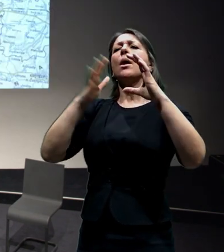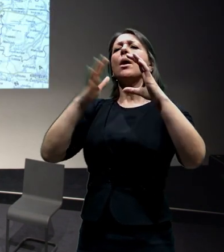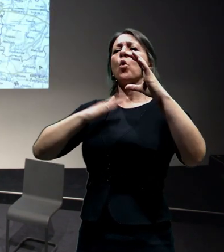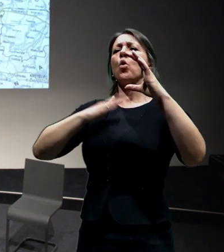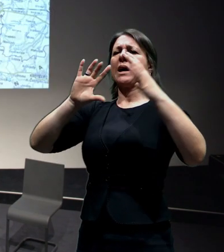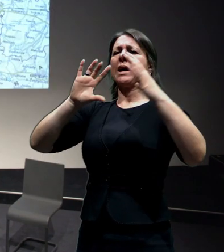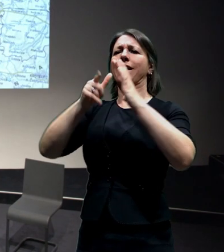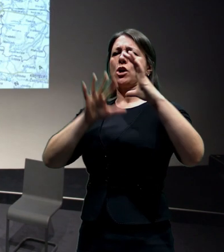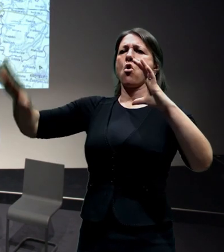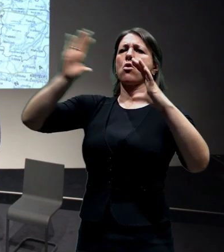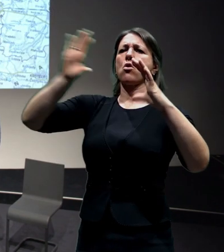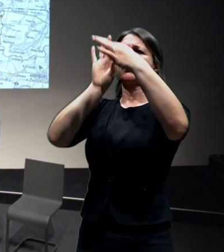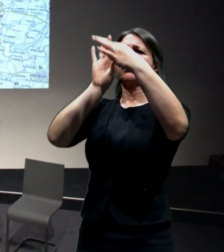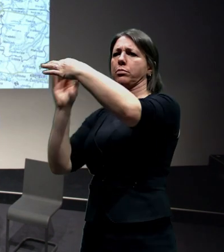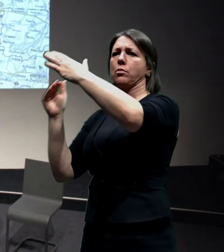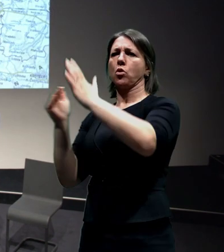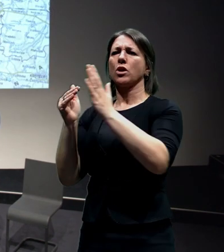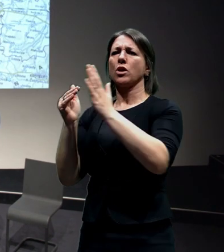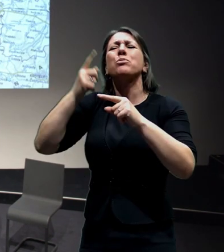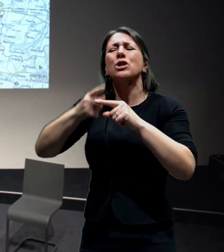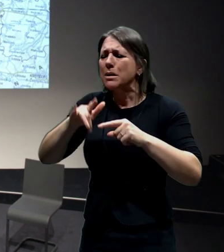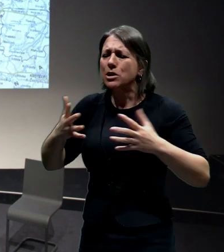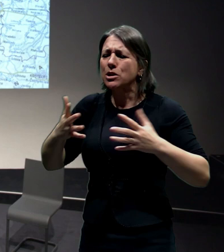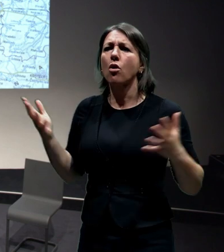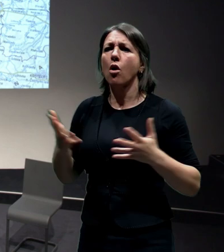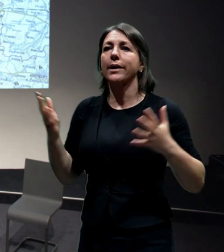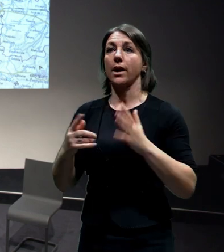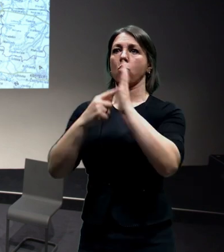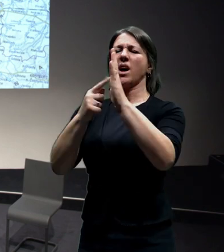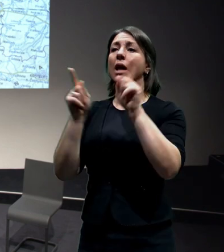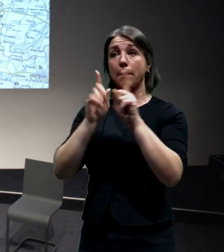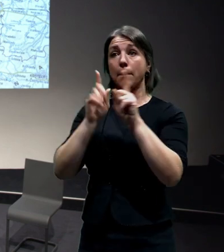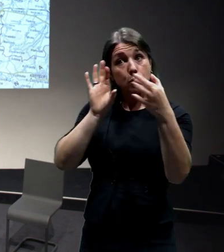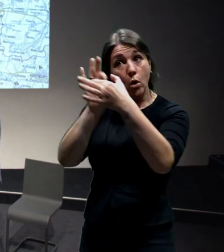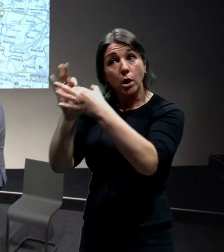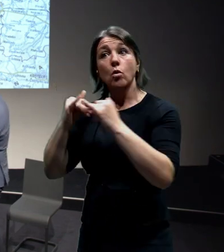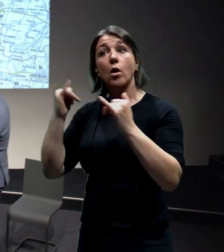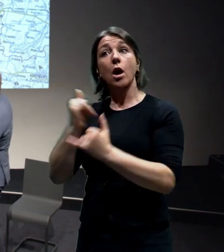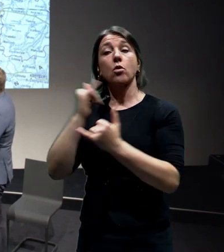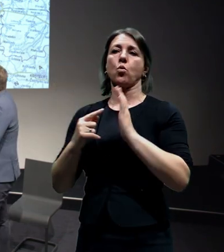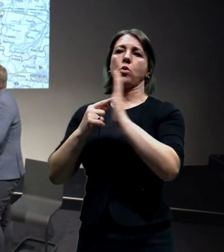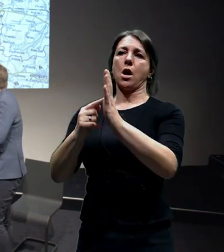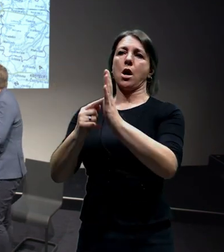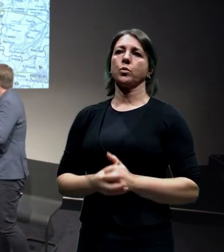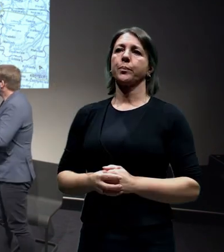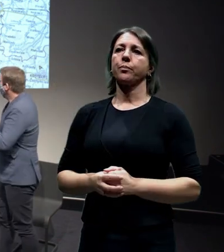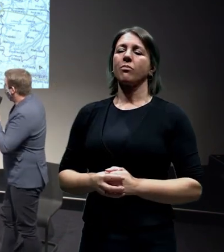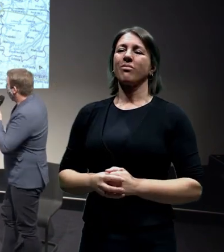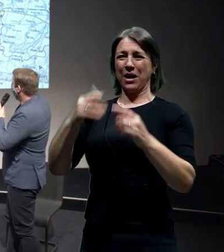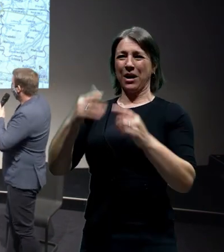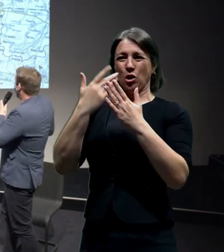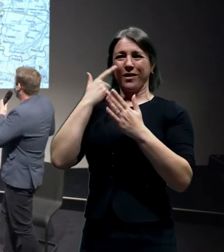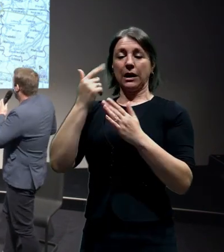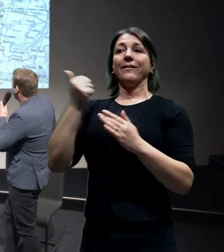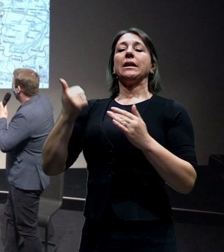teď, aby bylo zřejmé, kde ty okruhy jsou, jaký je jejich vzájemný vztah, si to ukážeme na obrázku. Tady vidíte na mapě Prahy,